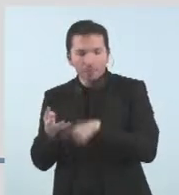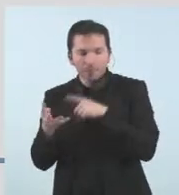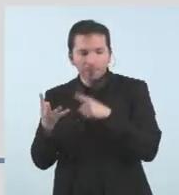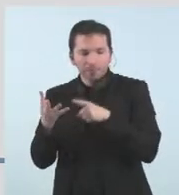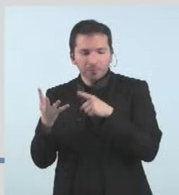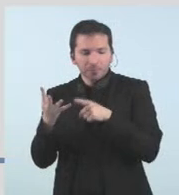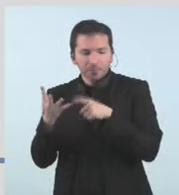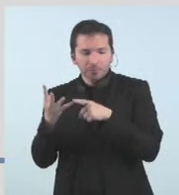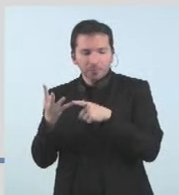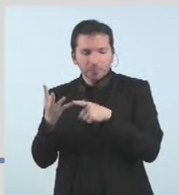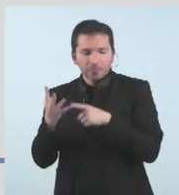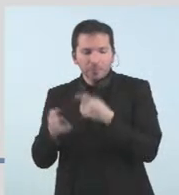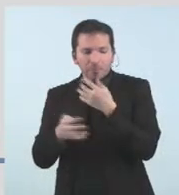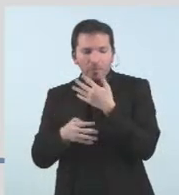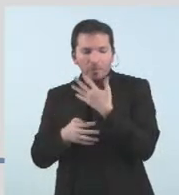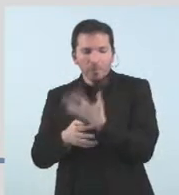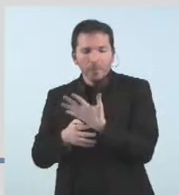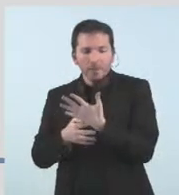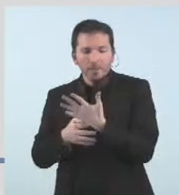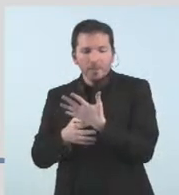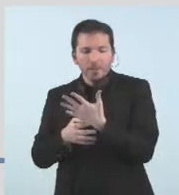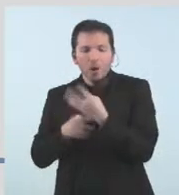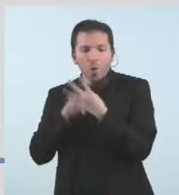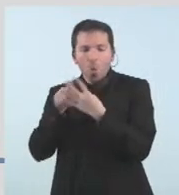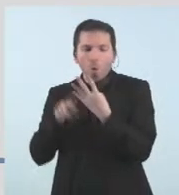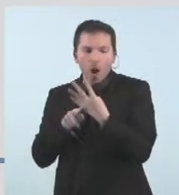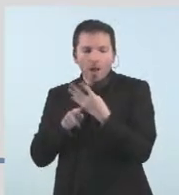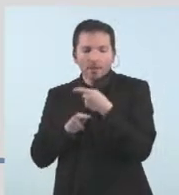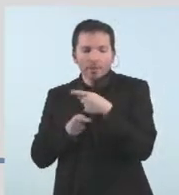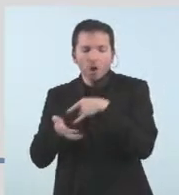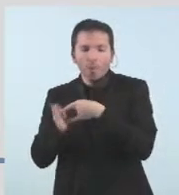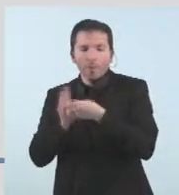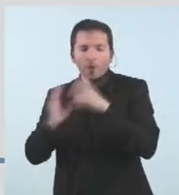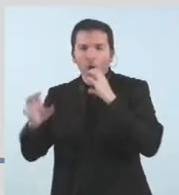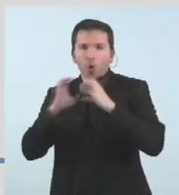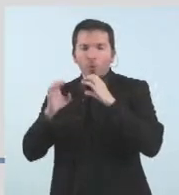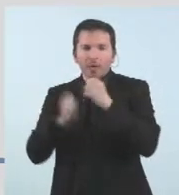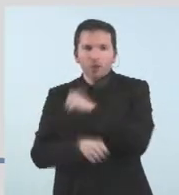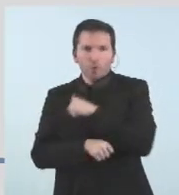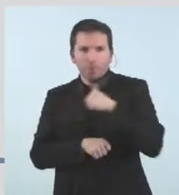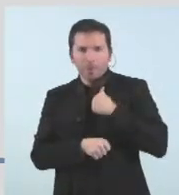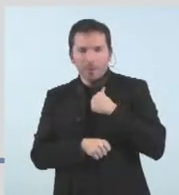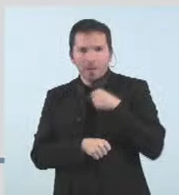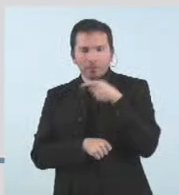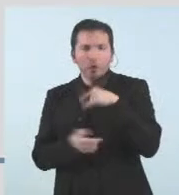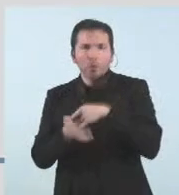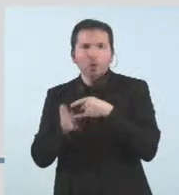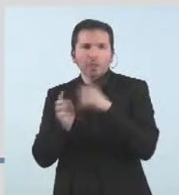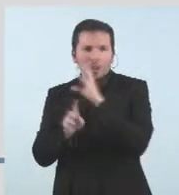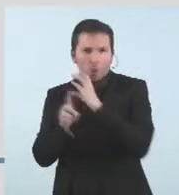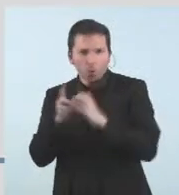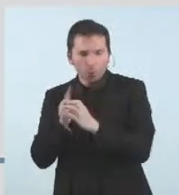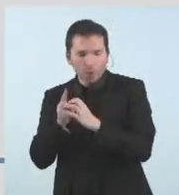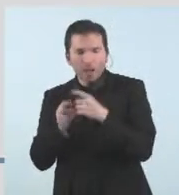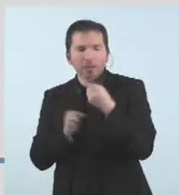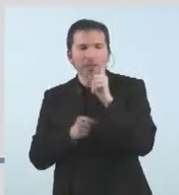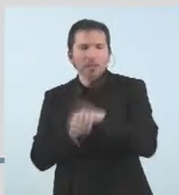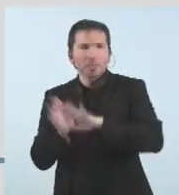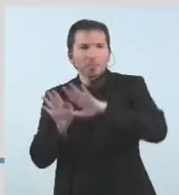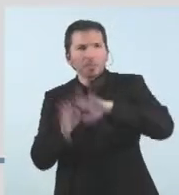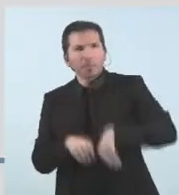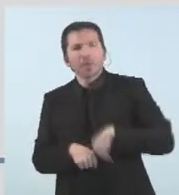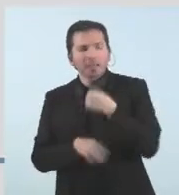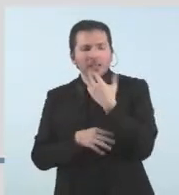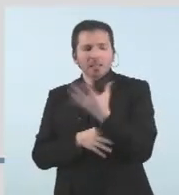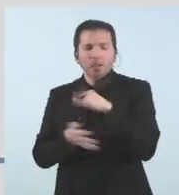endavant els comunitxants de comunicació privats divulgant projectes culturals a banda també hi havia 5 projectes de difusió